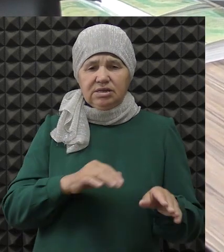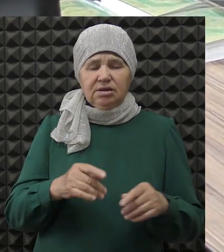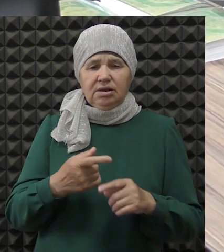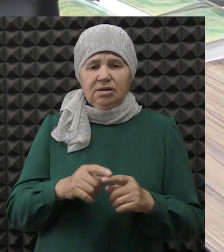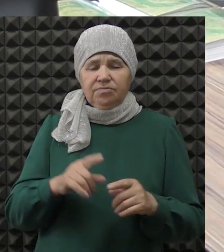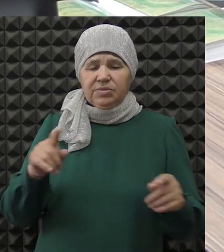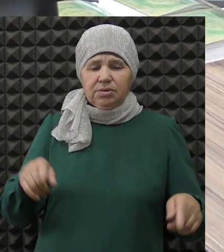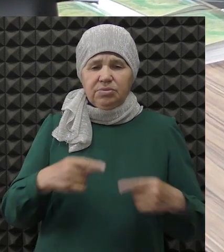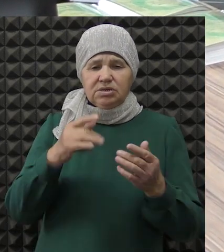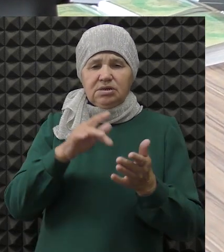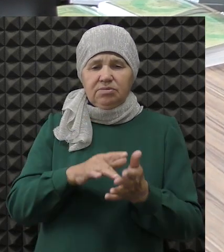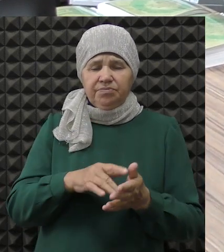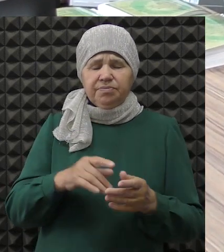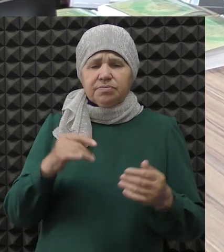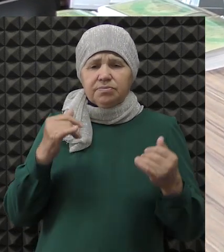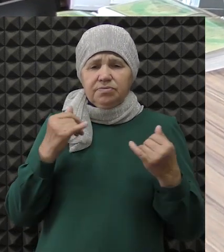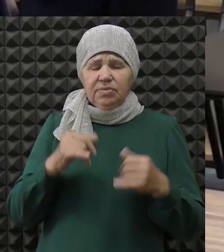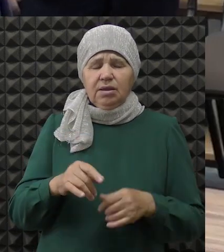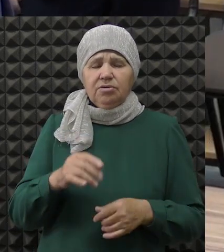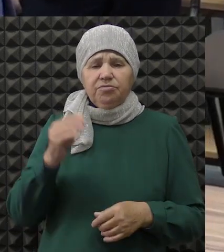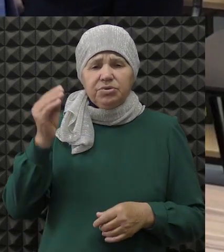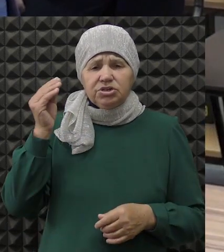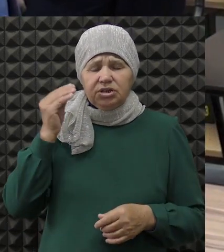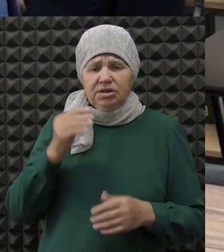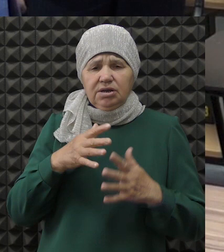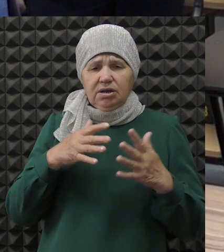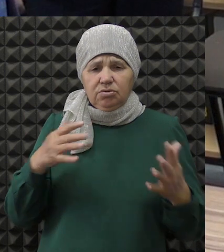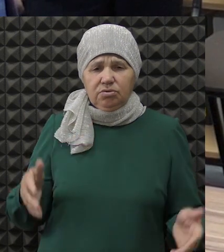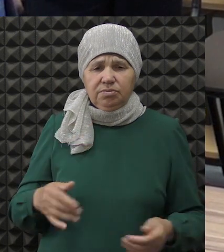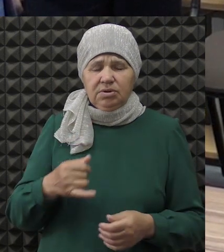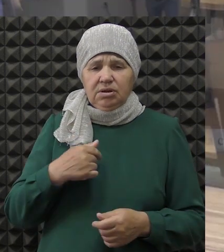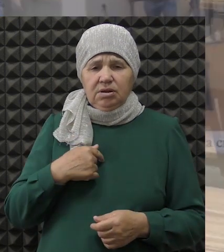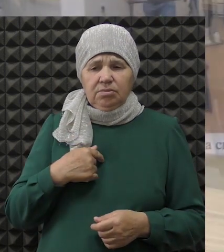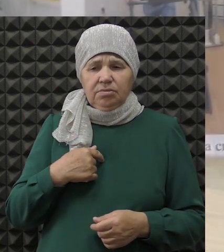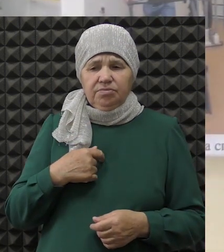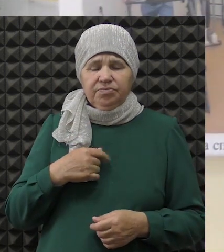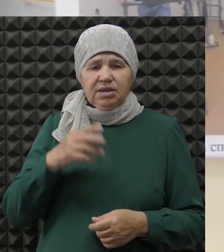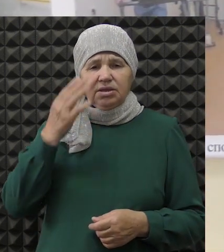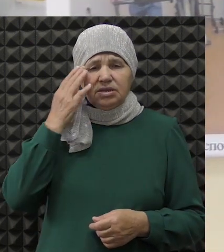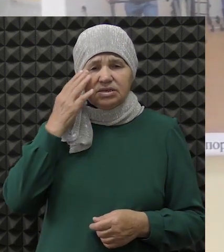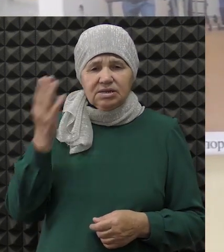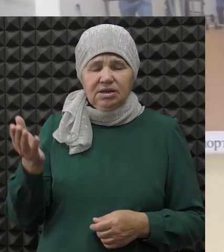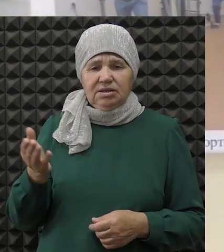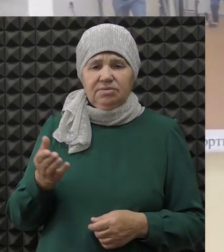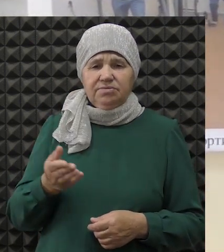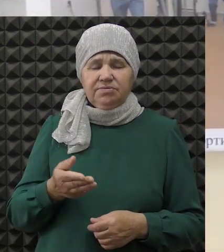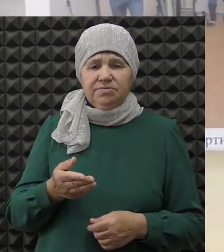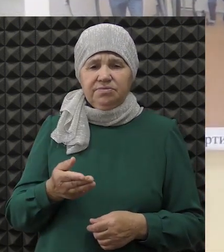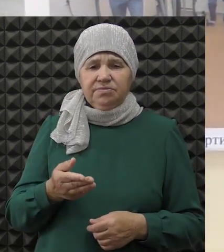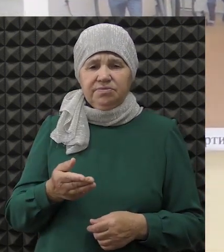фонда Ярдама и его реабилитационным центром произвело на гостя большое впечатление. У меня без слов. Я не знал, что